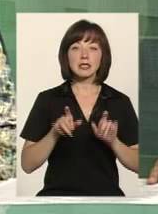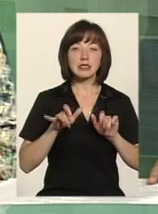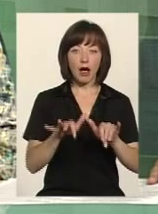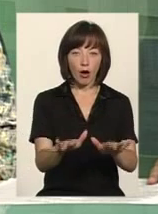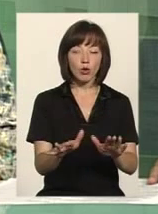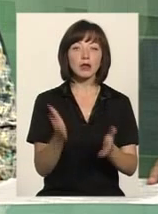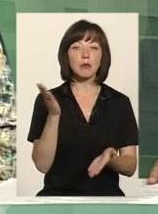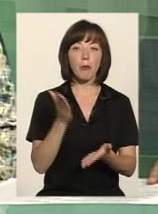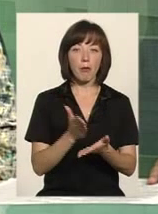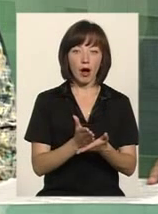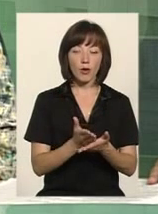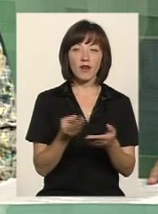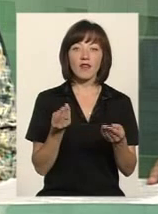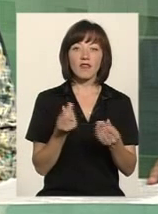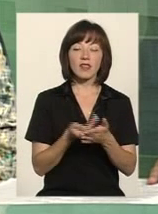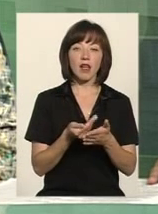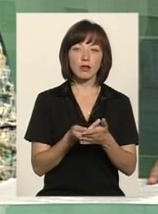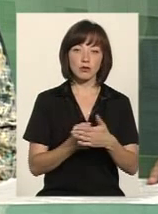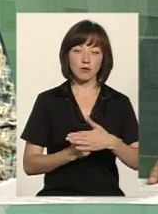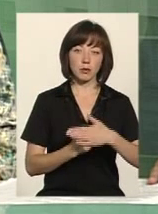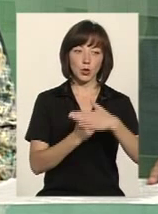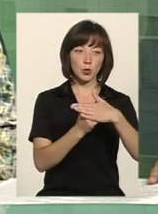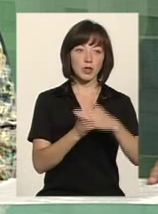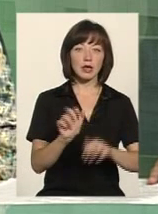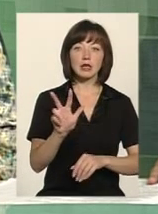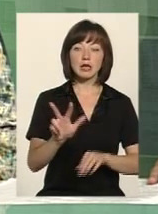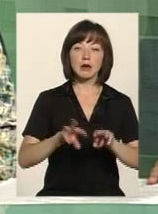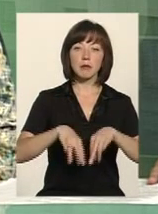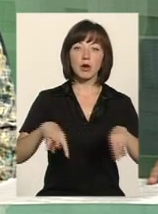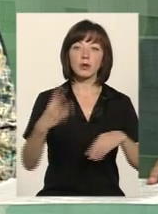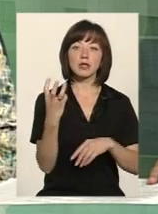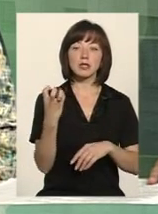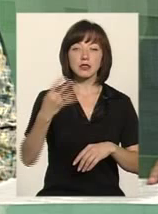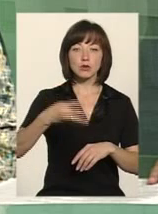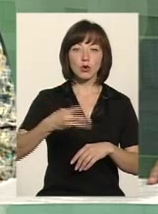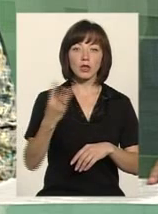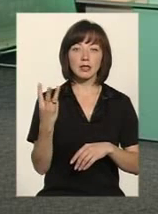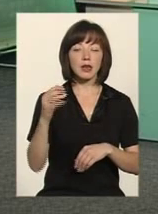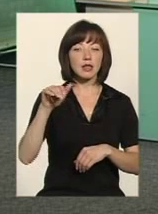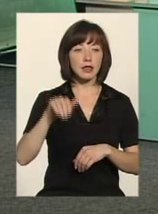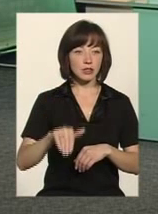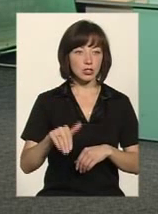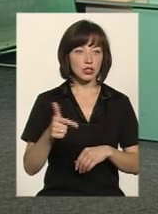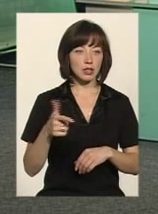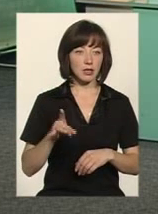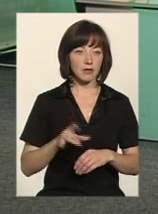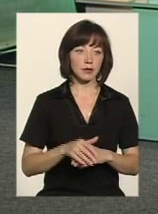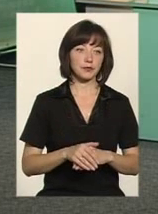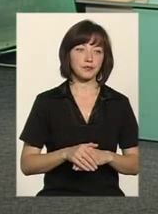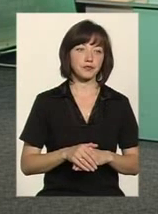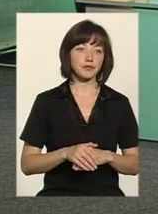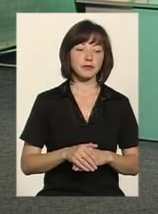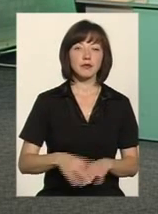які мають, звичайно, фінансове підґрунтя, а це 3 мільйони 343 тисячі гривень. Ту